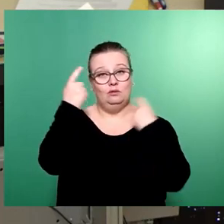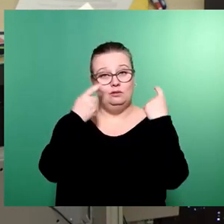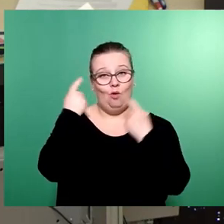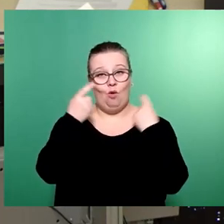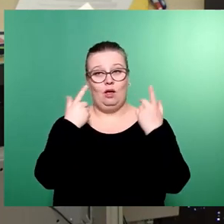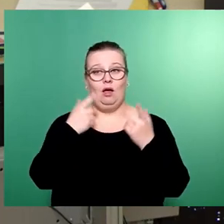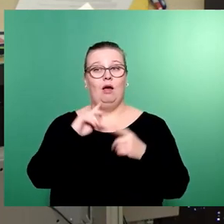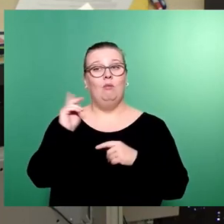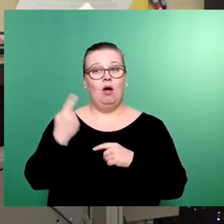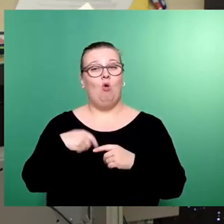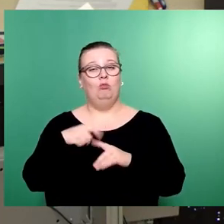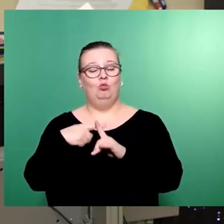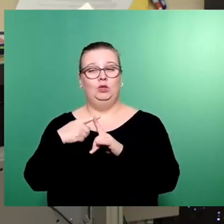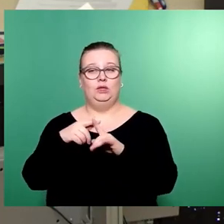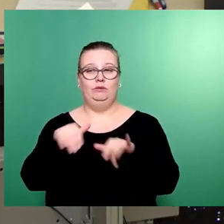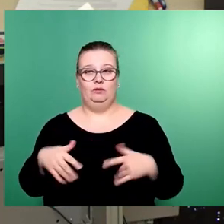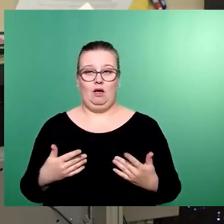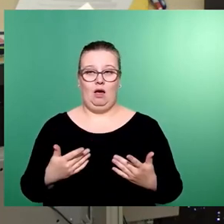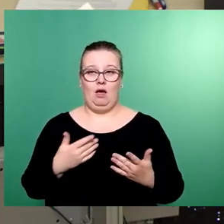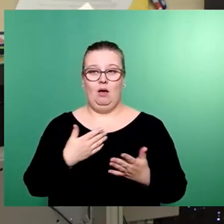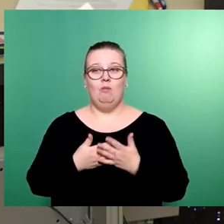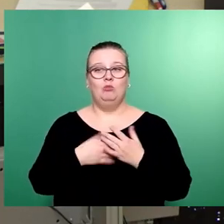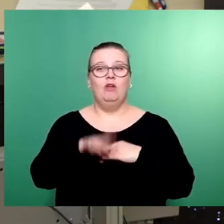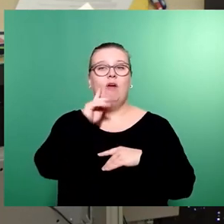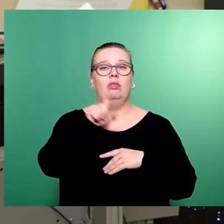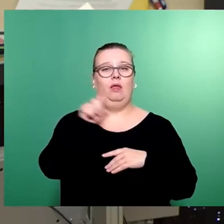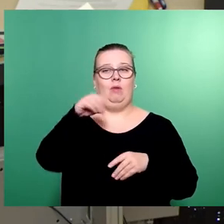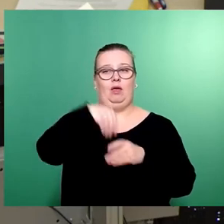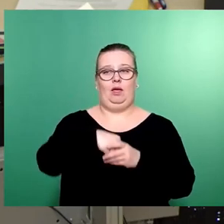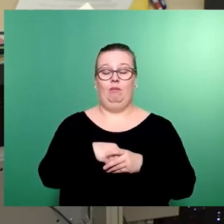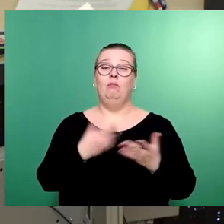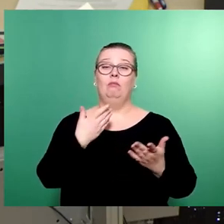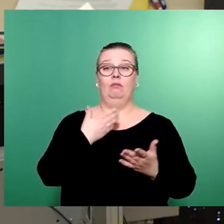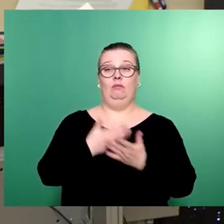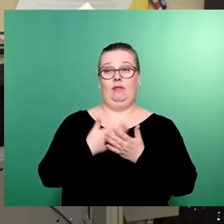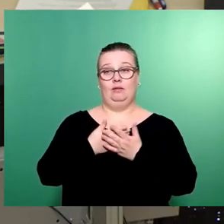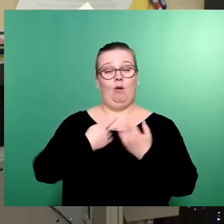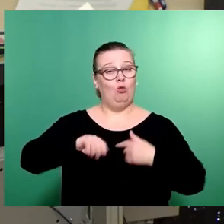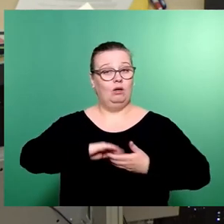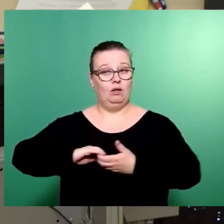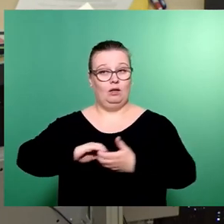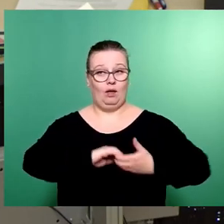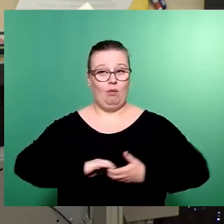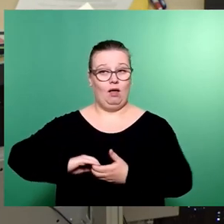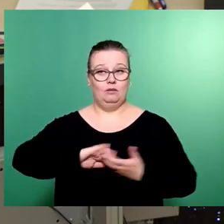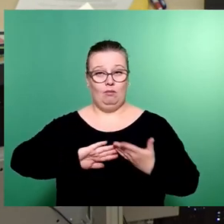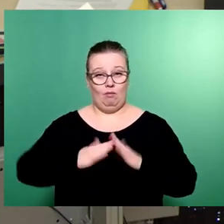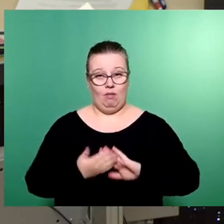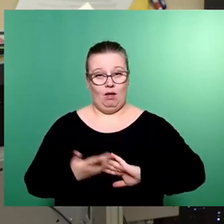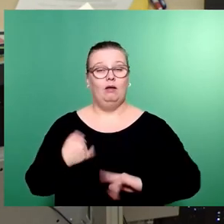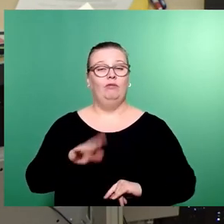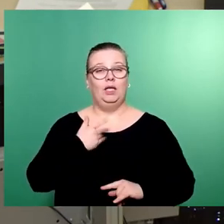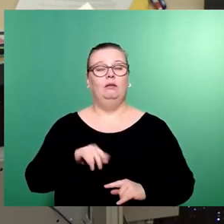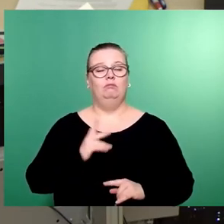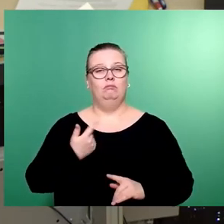auf Zustimmung trifft, wenn man sich um diese Themen kümmert. Deswegen haben wir auch gemeinsam dafür gesorgt, dass der gemeindliche